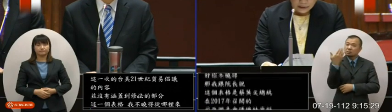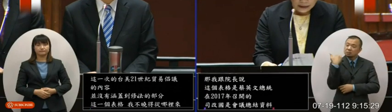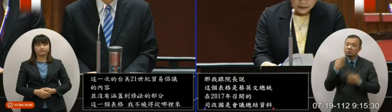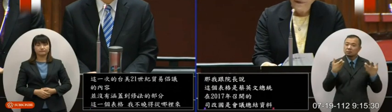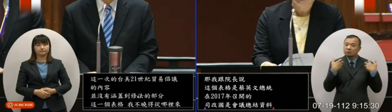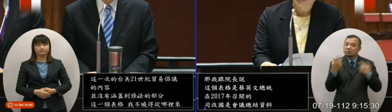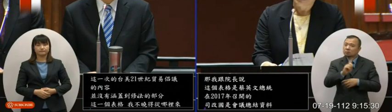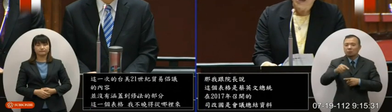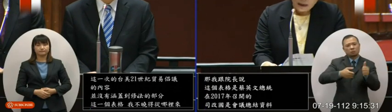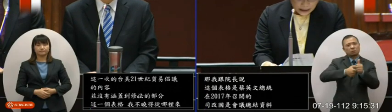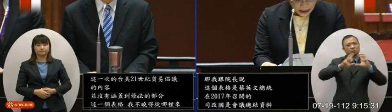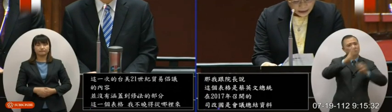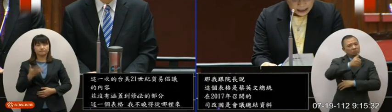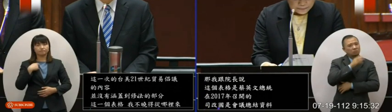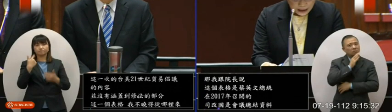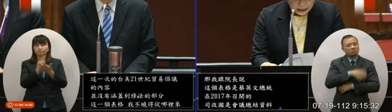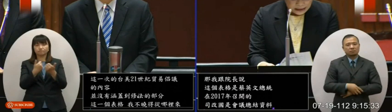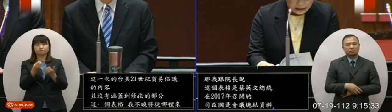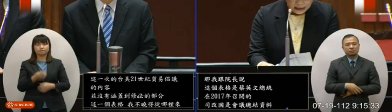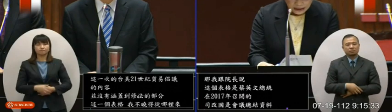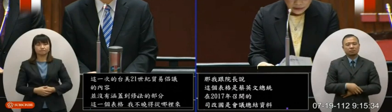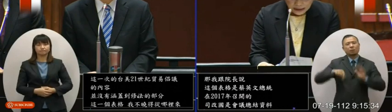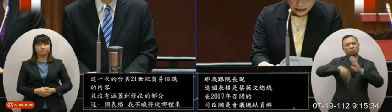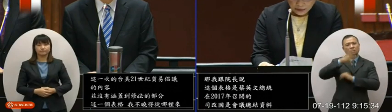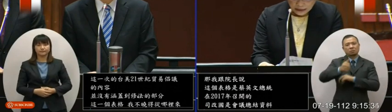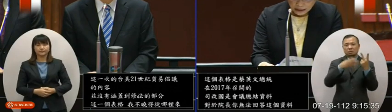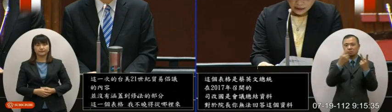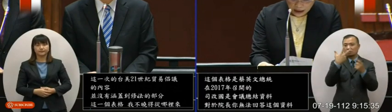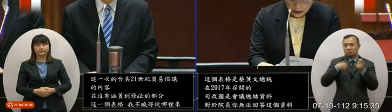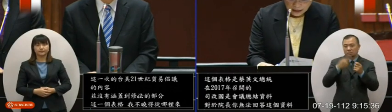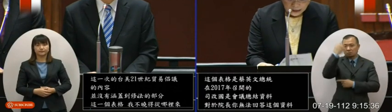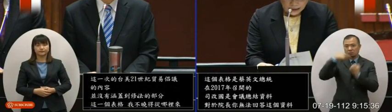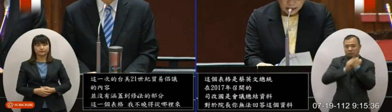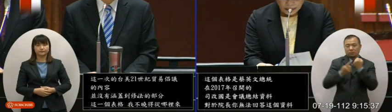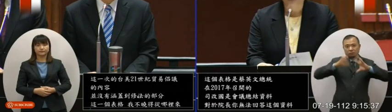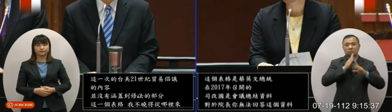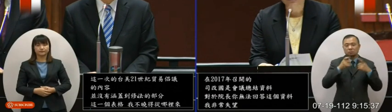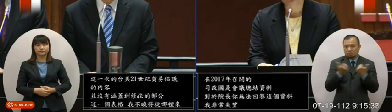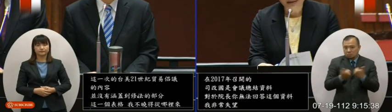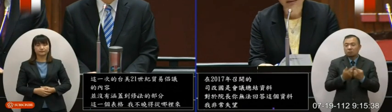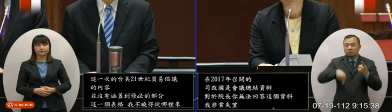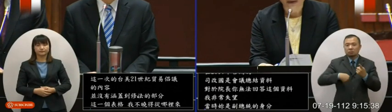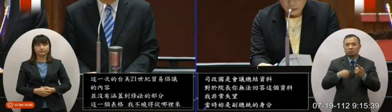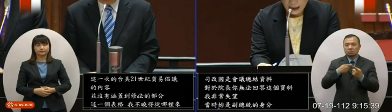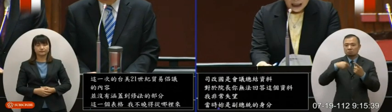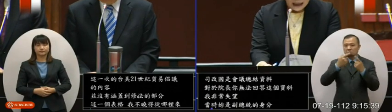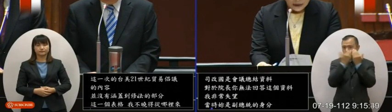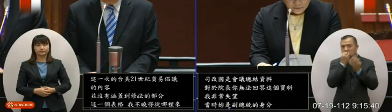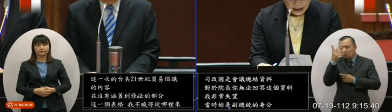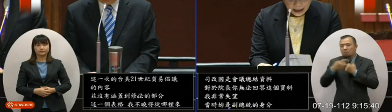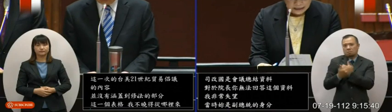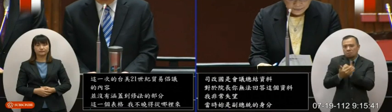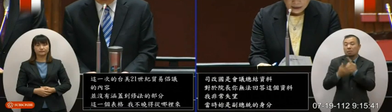副总统的身份那院长2017年定出的斯改国事会议的会议结论是要制定吹哨者保护